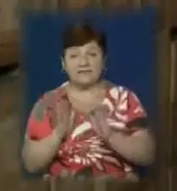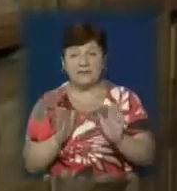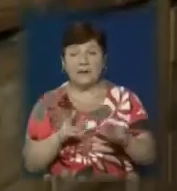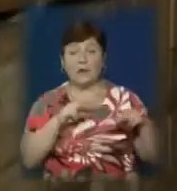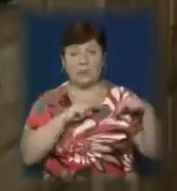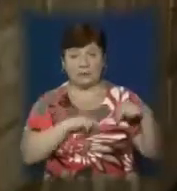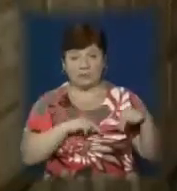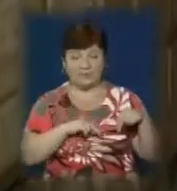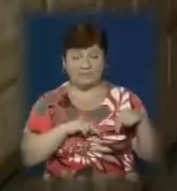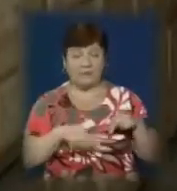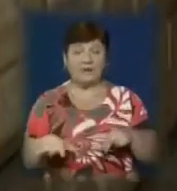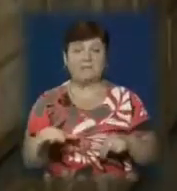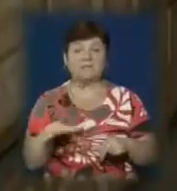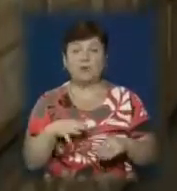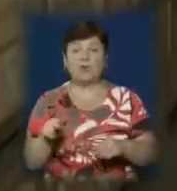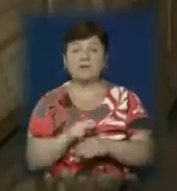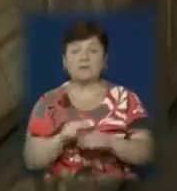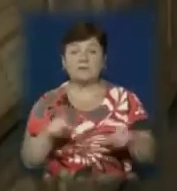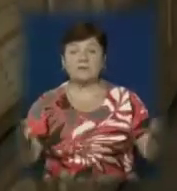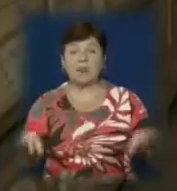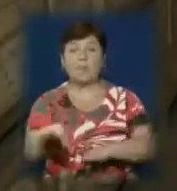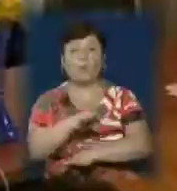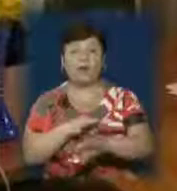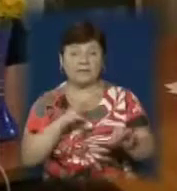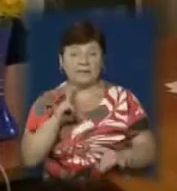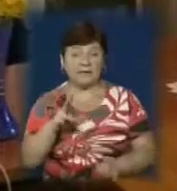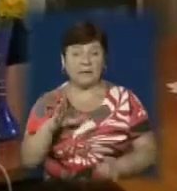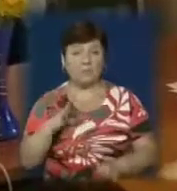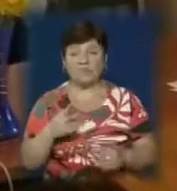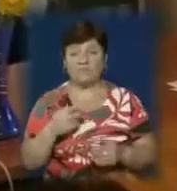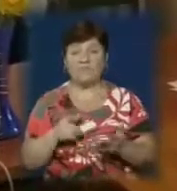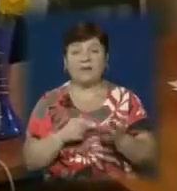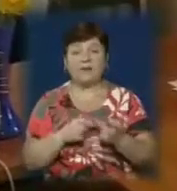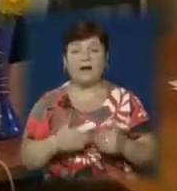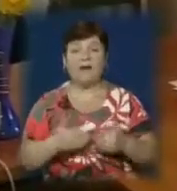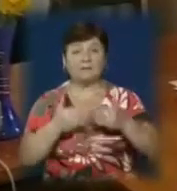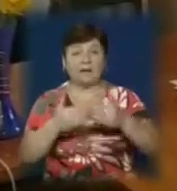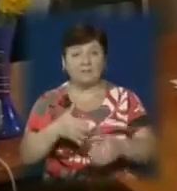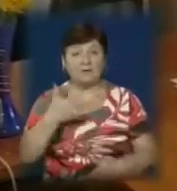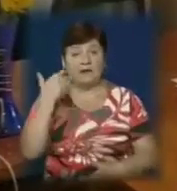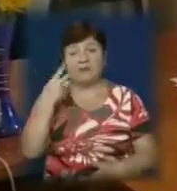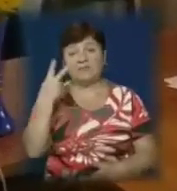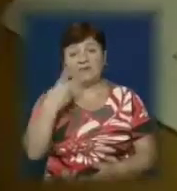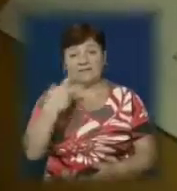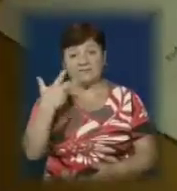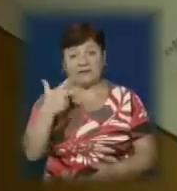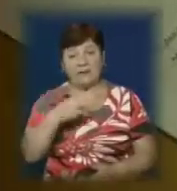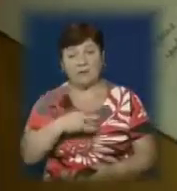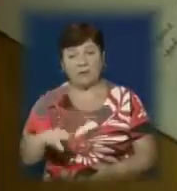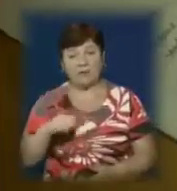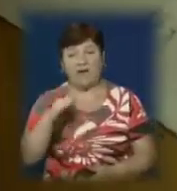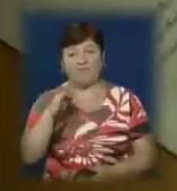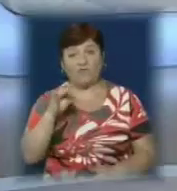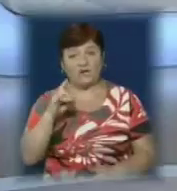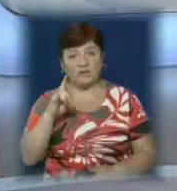опрацювати. Всього ж на реставраційний проєкт, який відбуватиметься в кілька етапів, Угорщина виділила 23 мільйони форіндів.